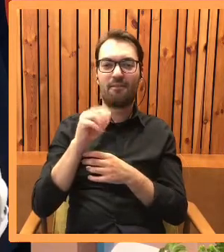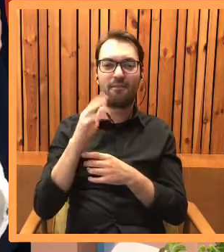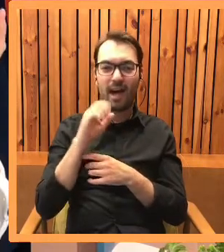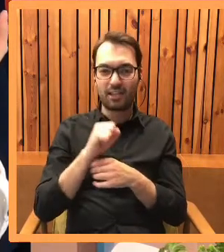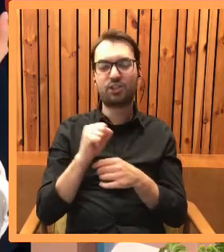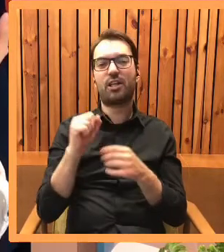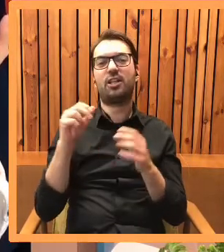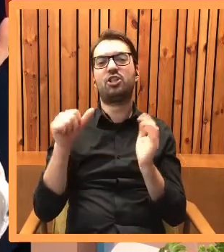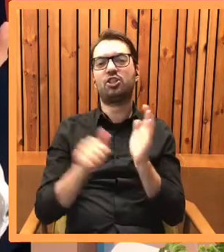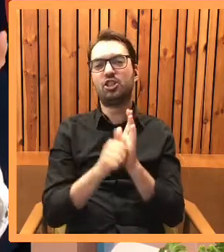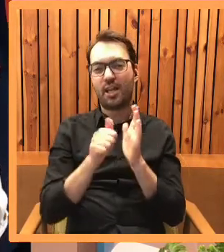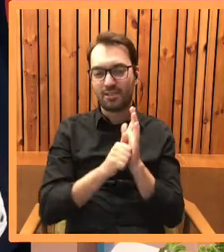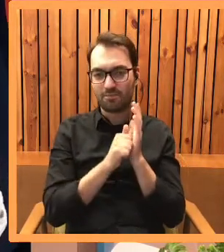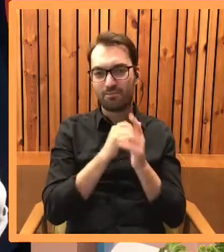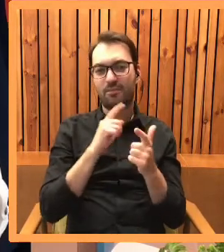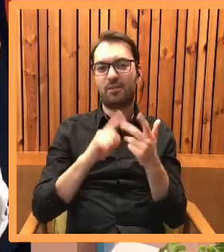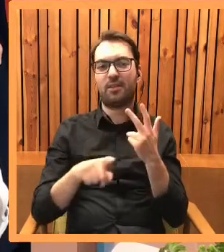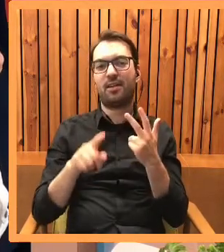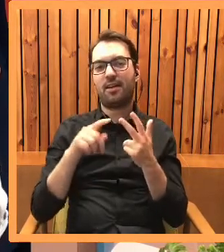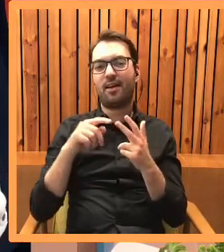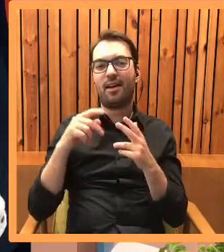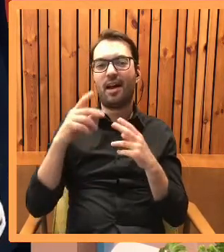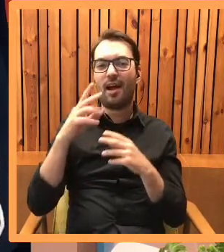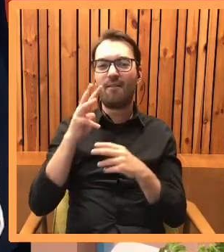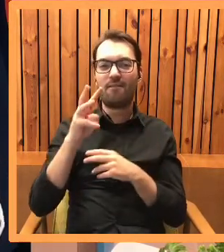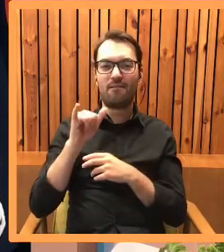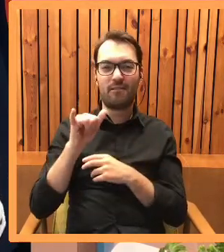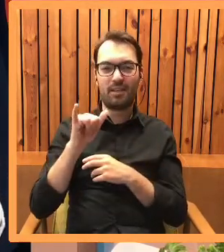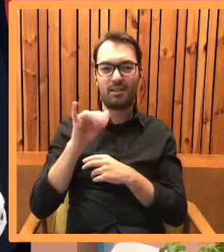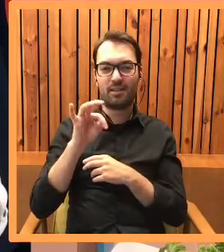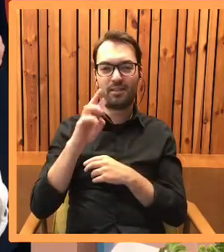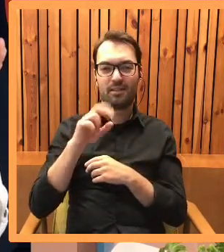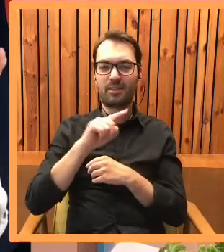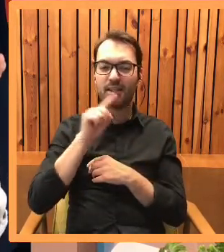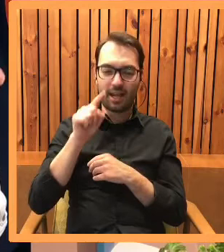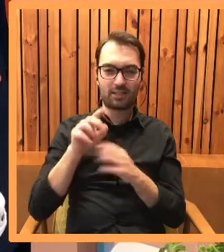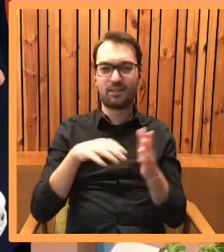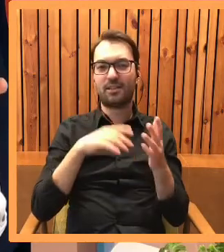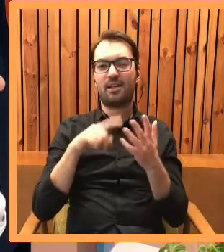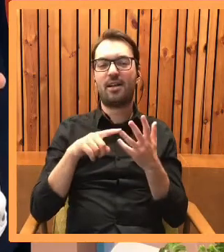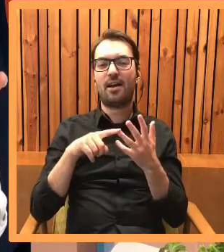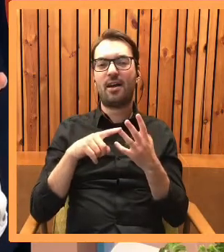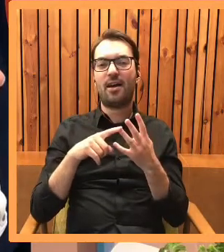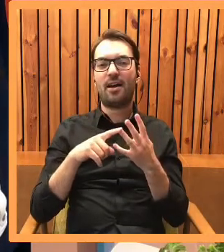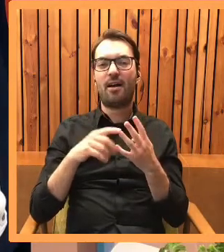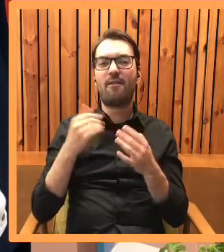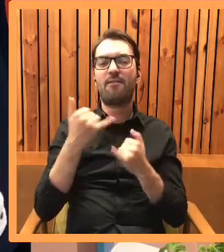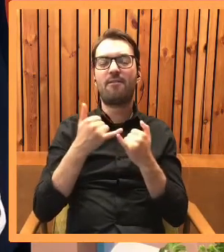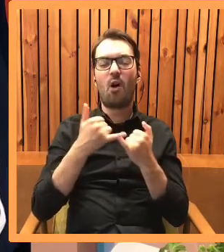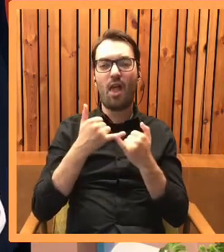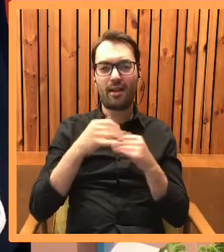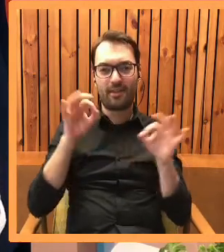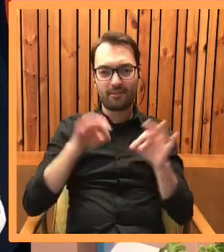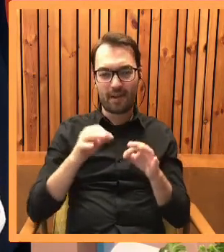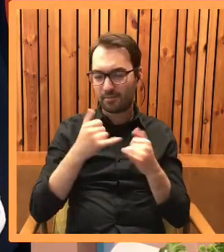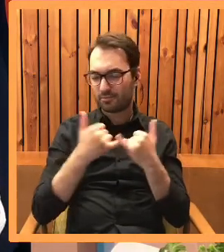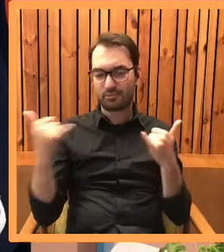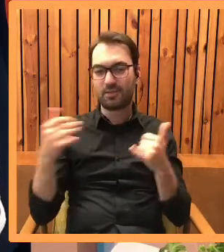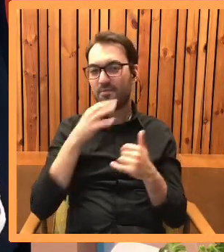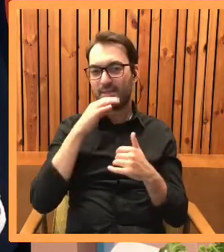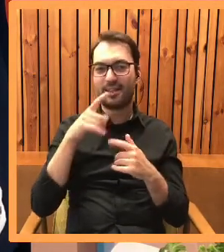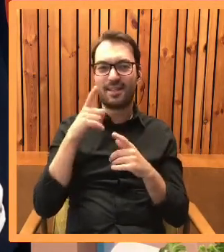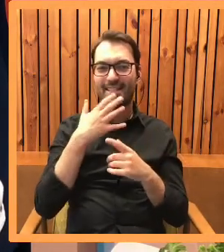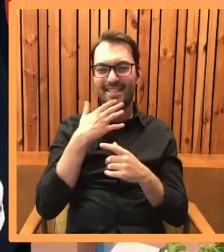rzeźbę, i mamy witraże, w pewnym momencie mamy też pastele, mamy farby olejne. Więc zastanawiam się, czy miałaś taką